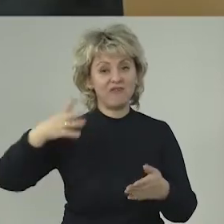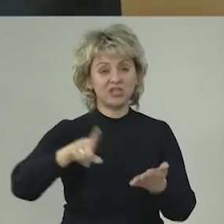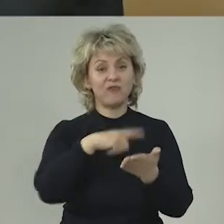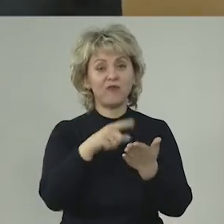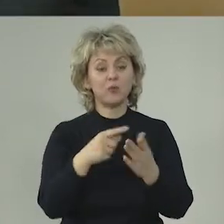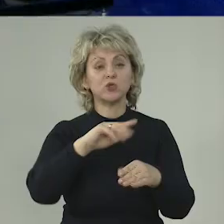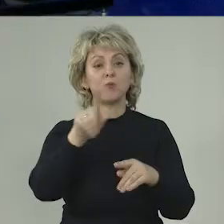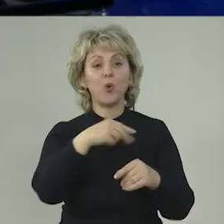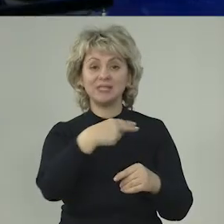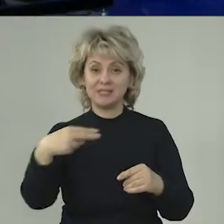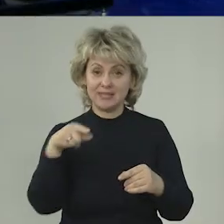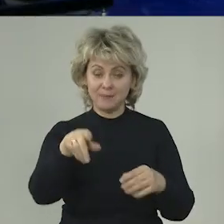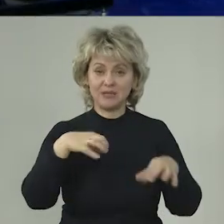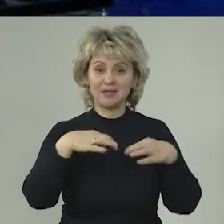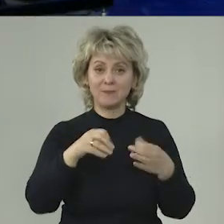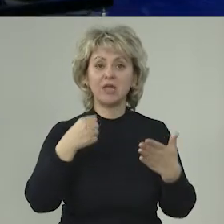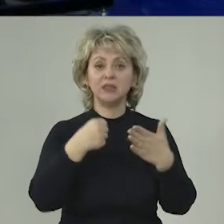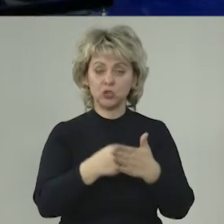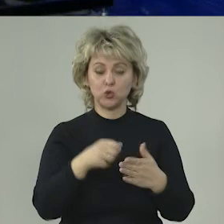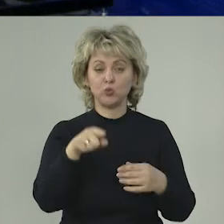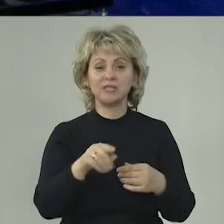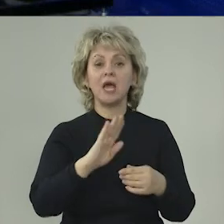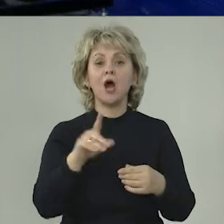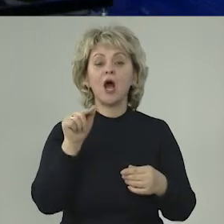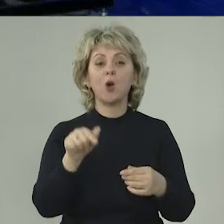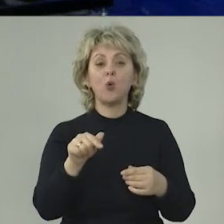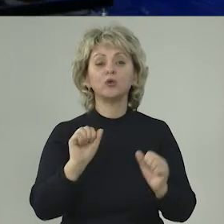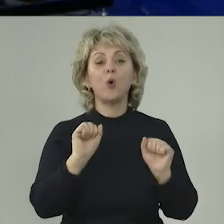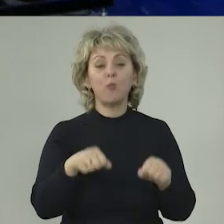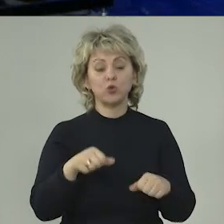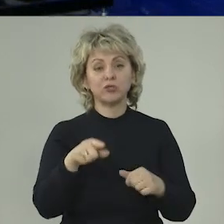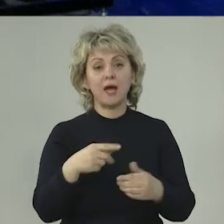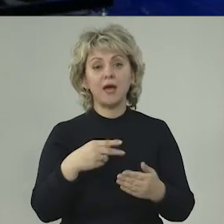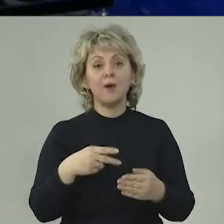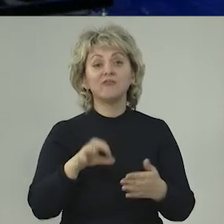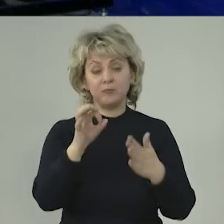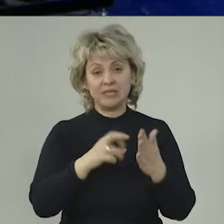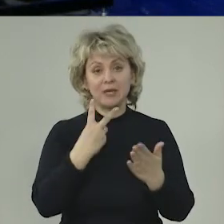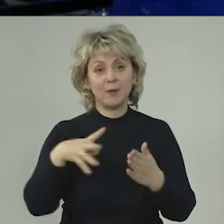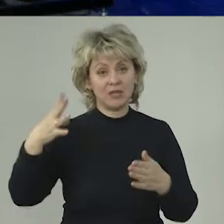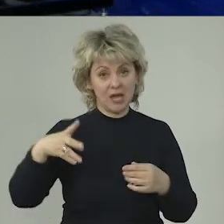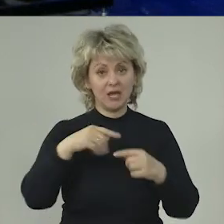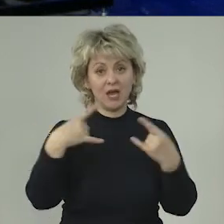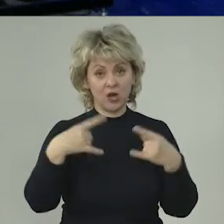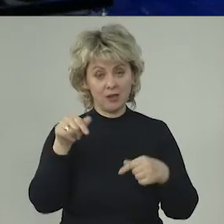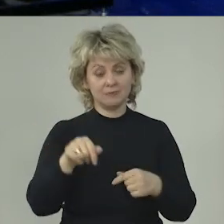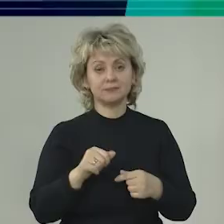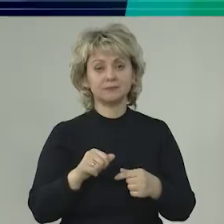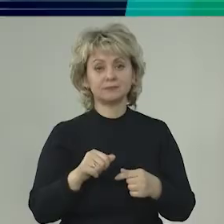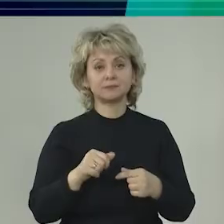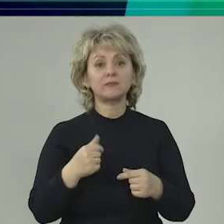видео, вопрос как раз-таки по теме транспортной доступности к стадиону. Можно, если вывести на экран, пожалуйста.